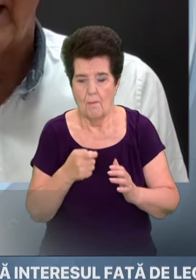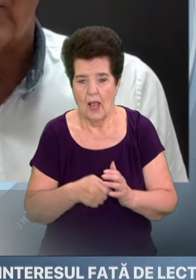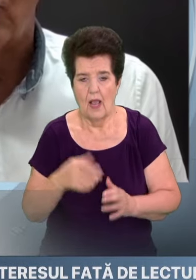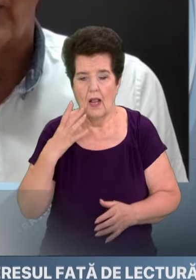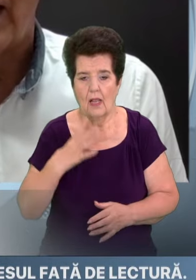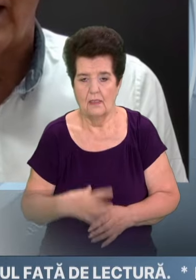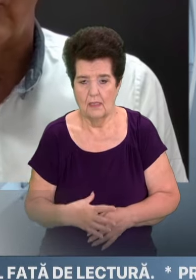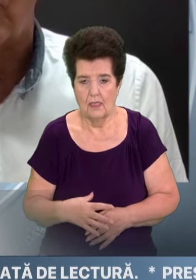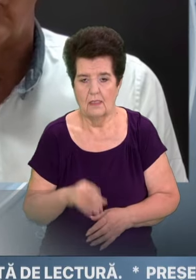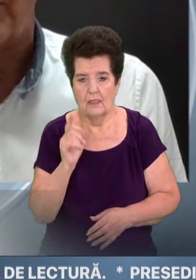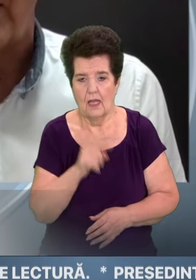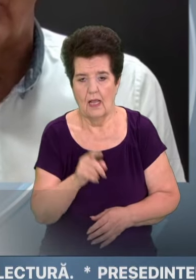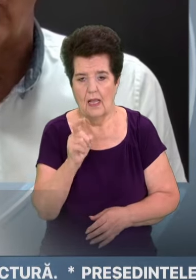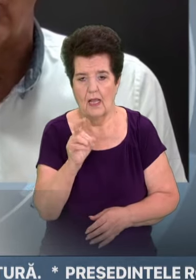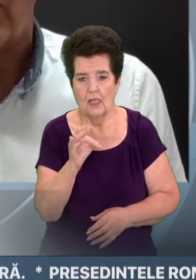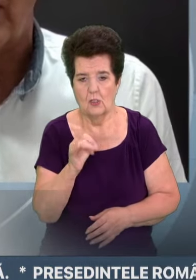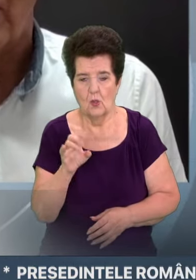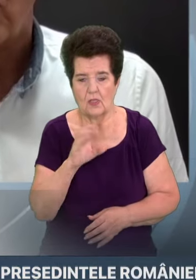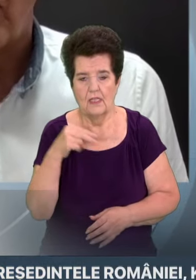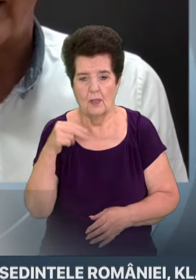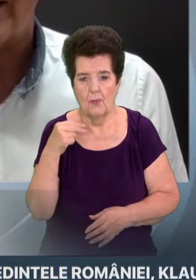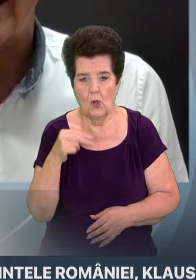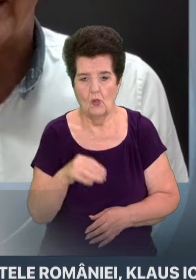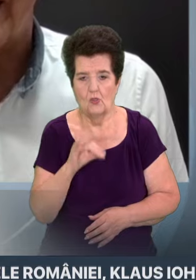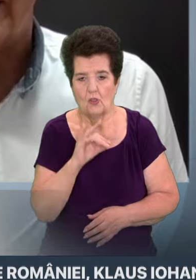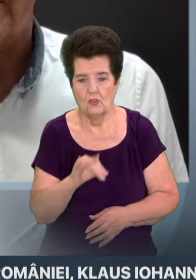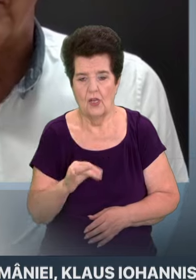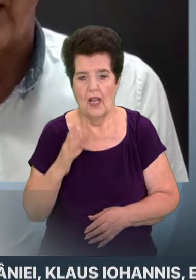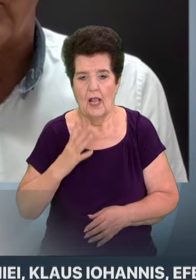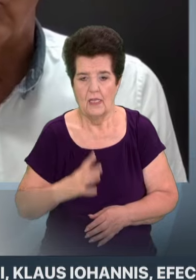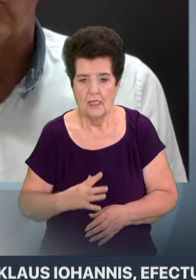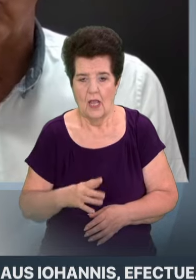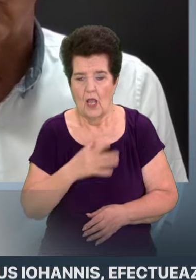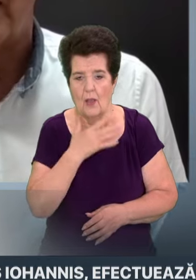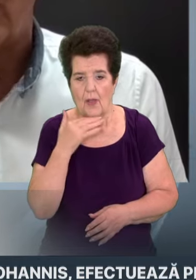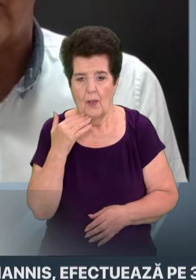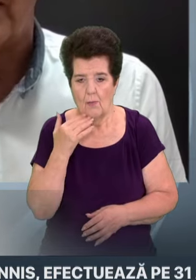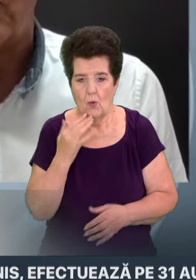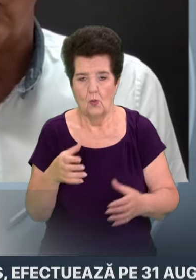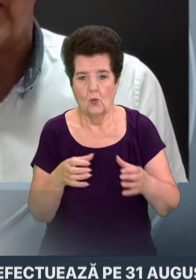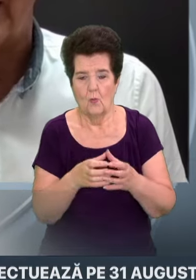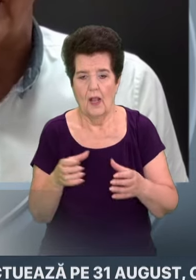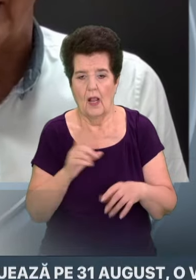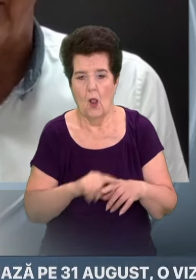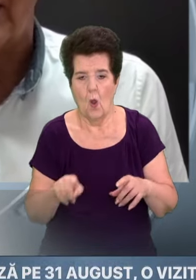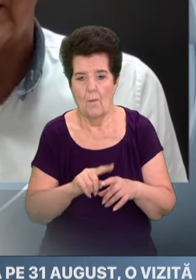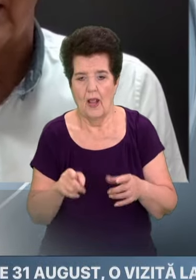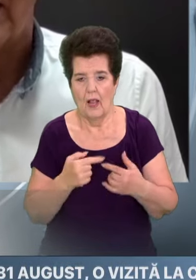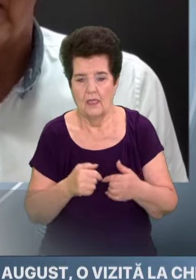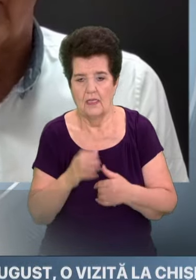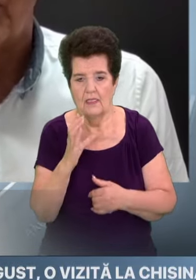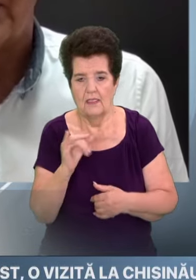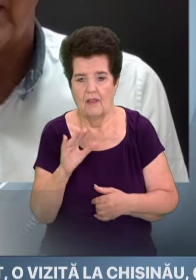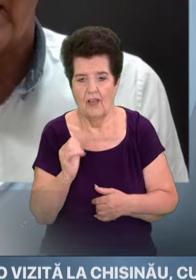rezista în zona Herson și Zaporoje și a rezista cât mai mult cu gruparea operațională Sivers,